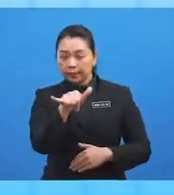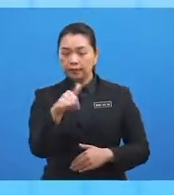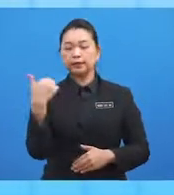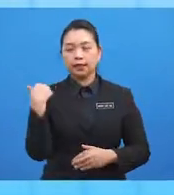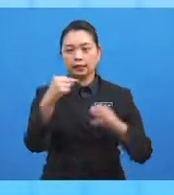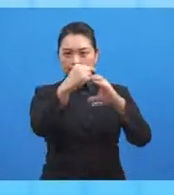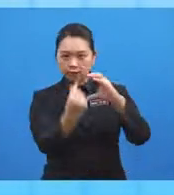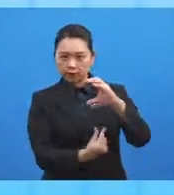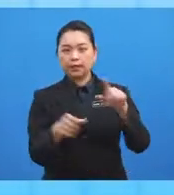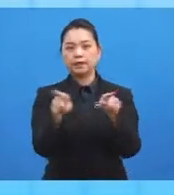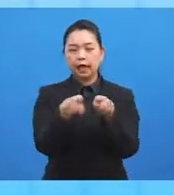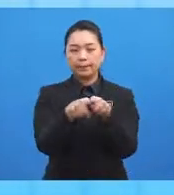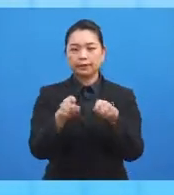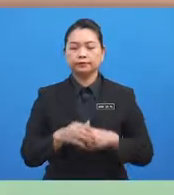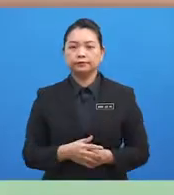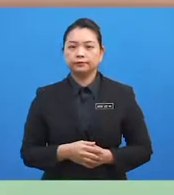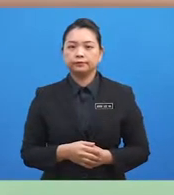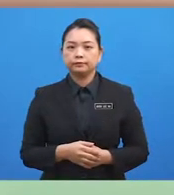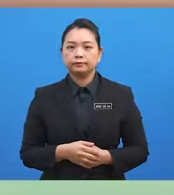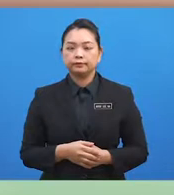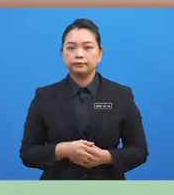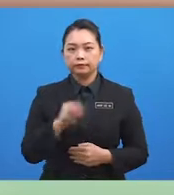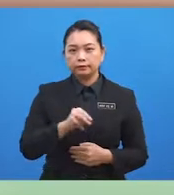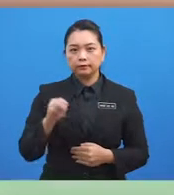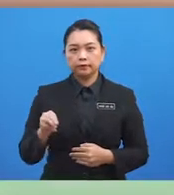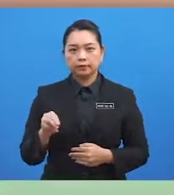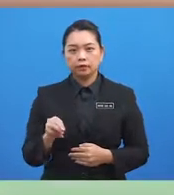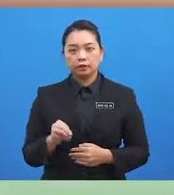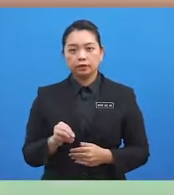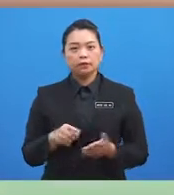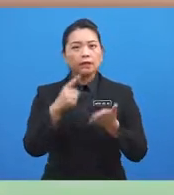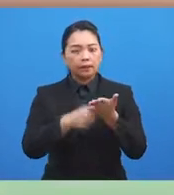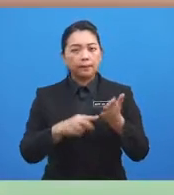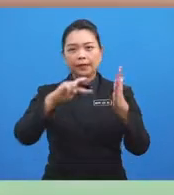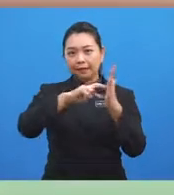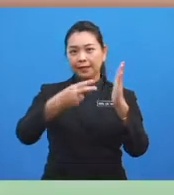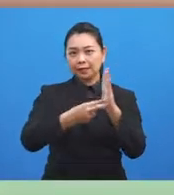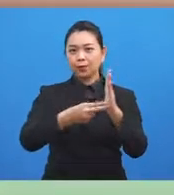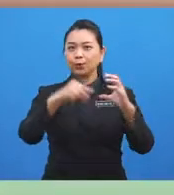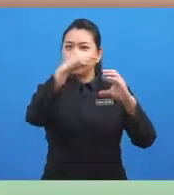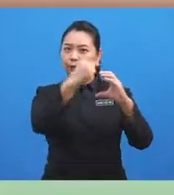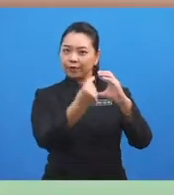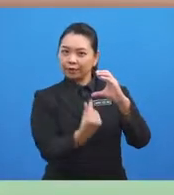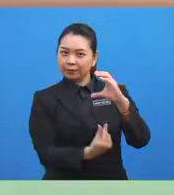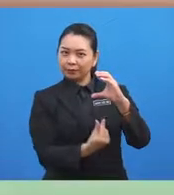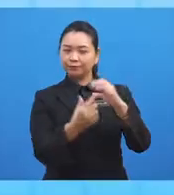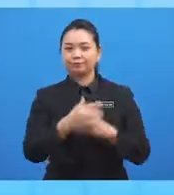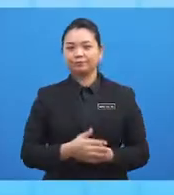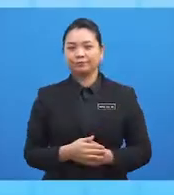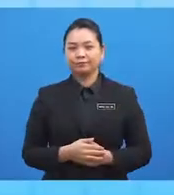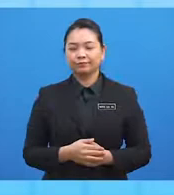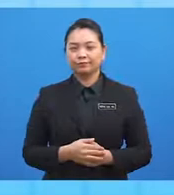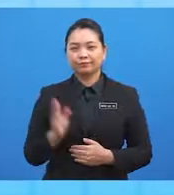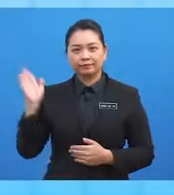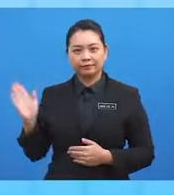yang sama. Murid-murid, apakah maksud longitude? Longitude